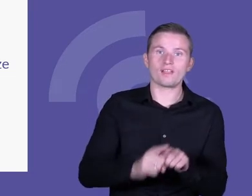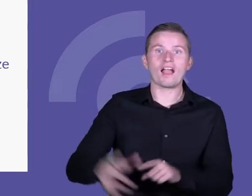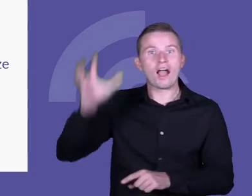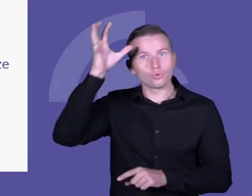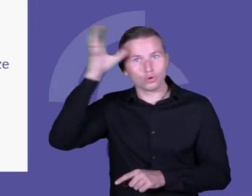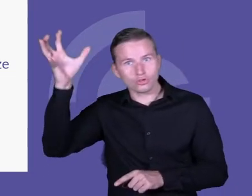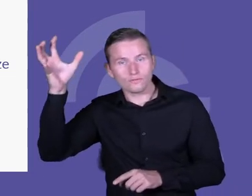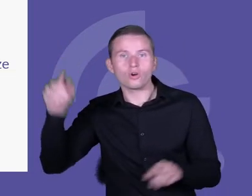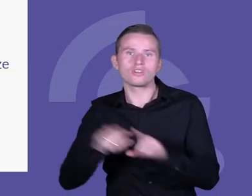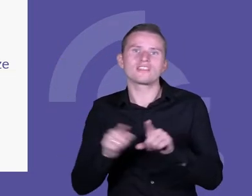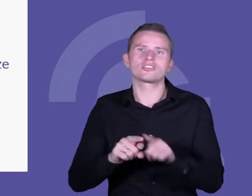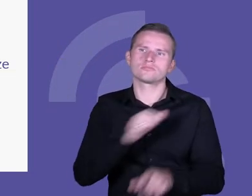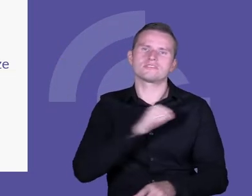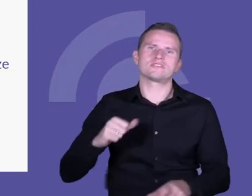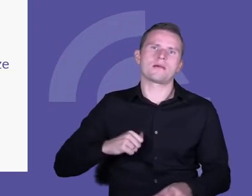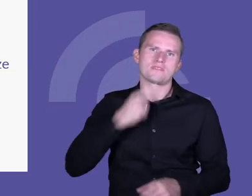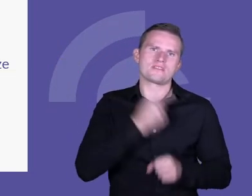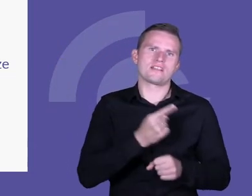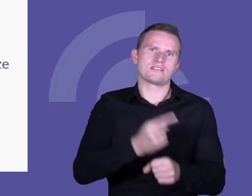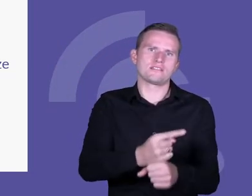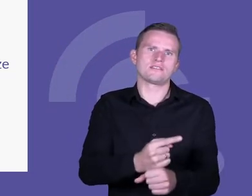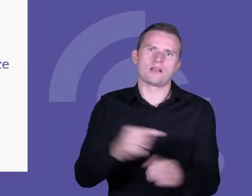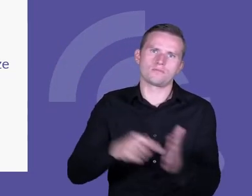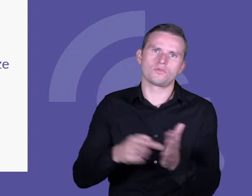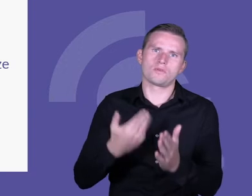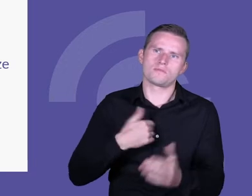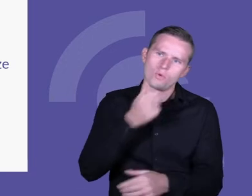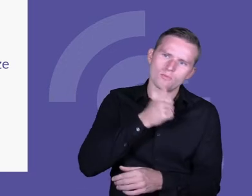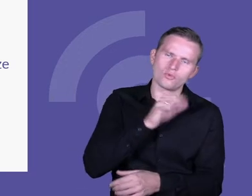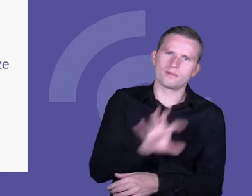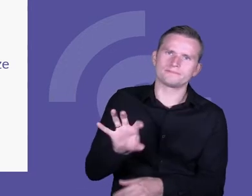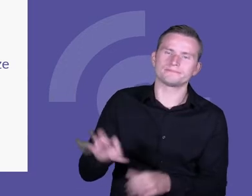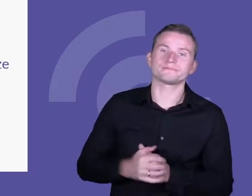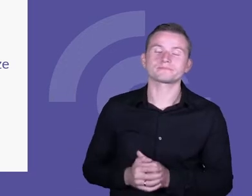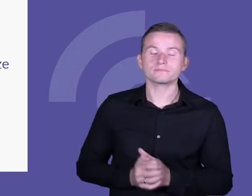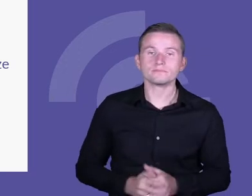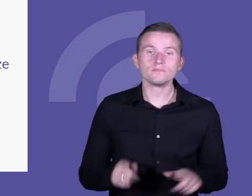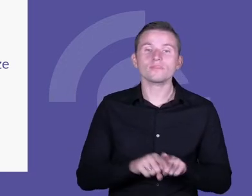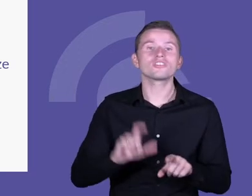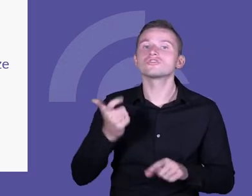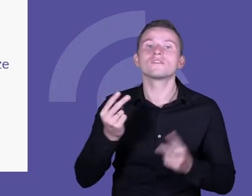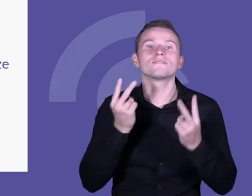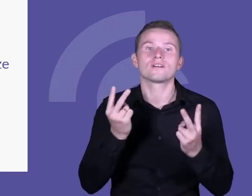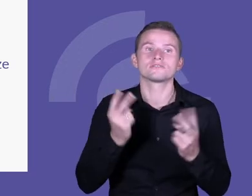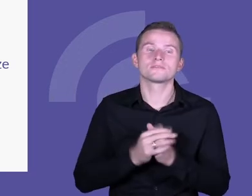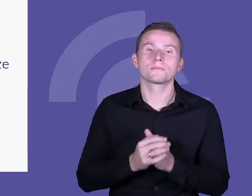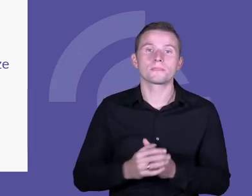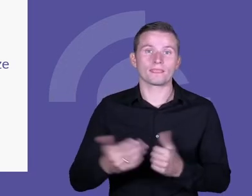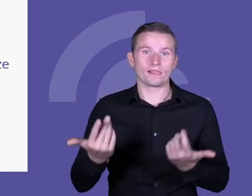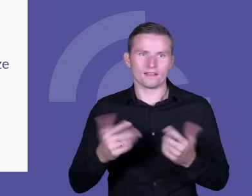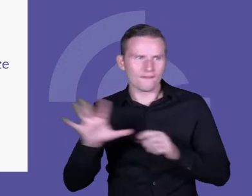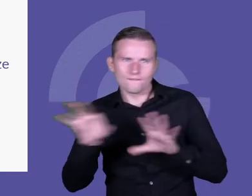naszych uczestników, uczestniczek projektu. Co ważne także, zależało nam na tym, by właśnie te wybory